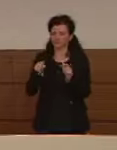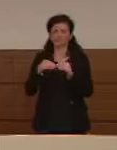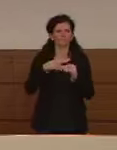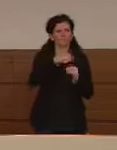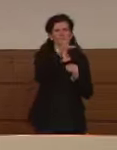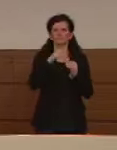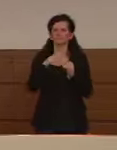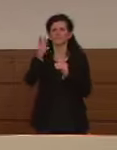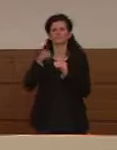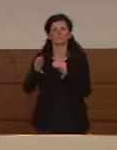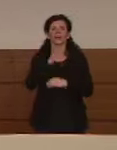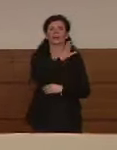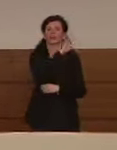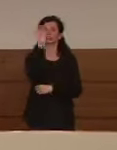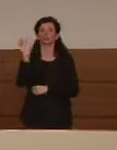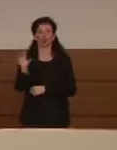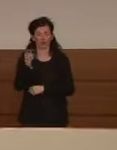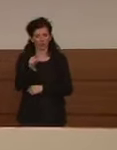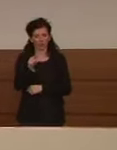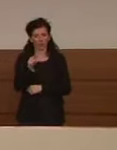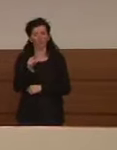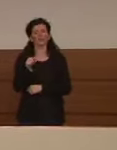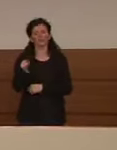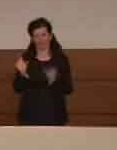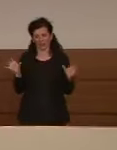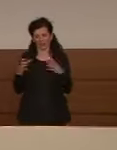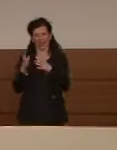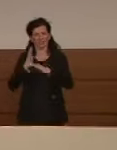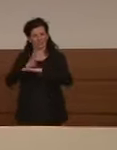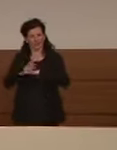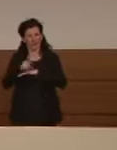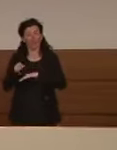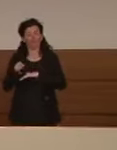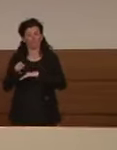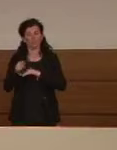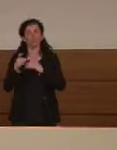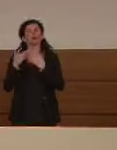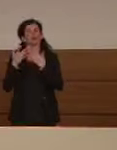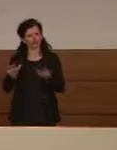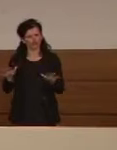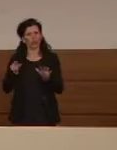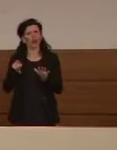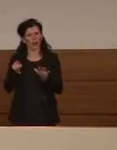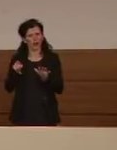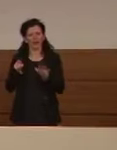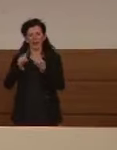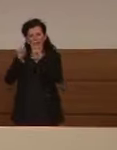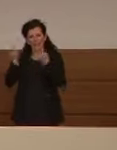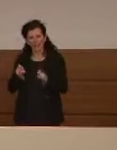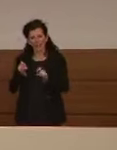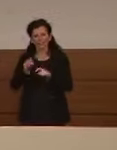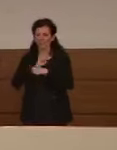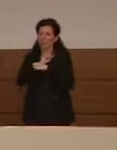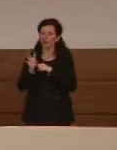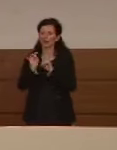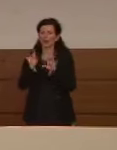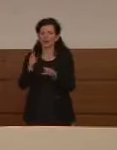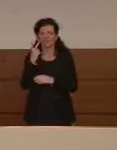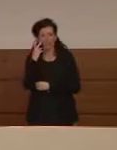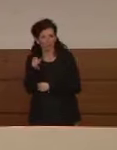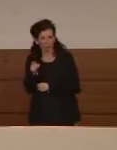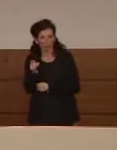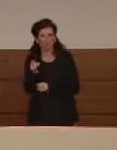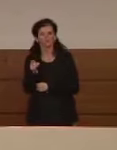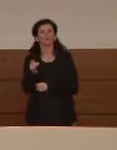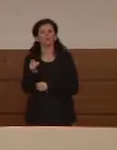regioni e portati nelle varie regioni erano stati sottoposti al test per il coronavirus e quindi